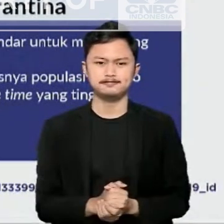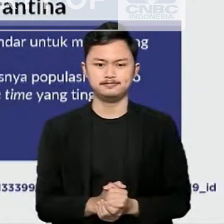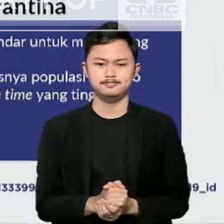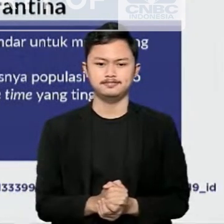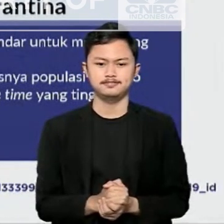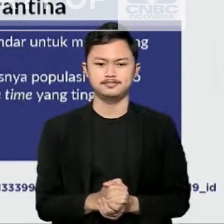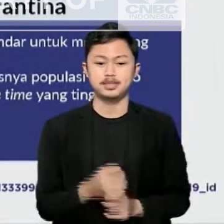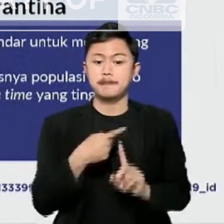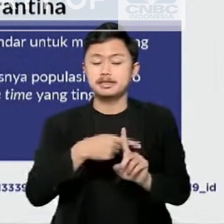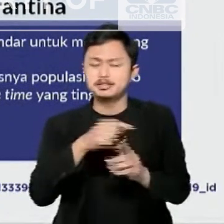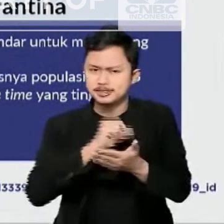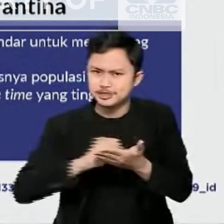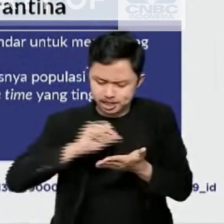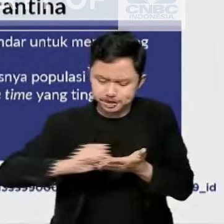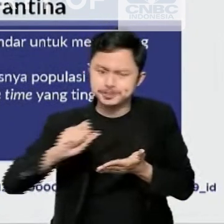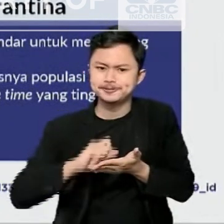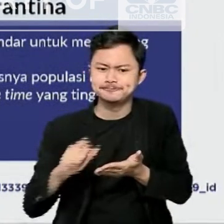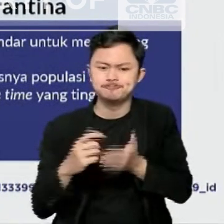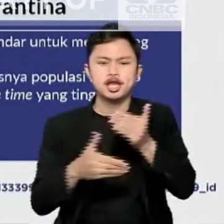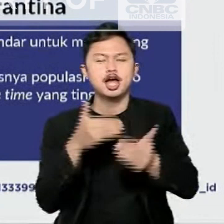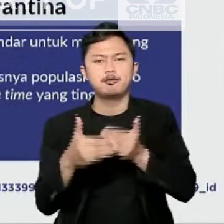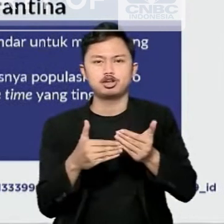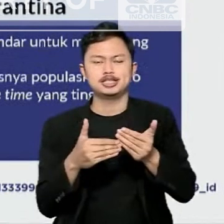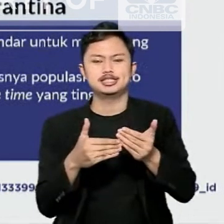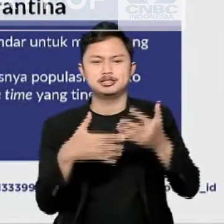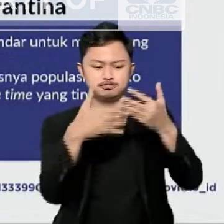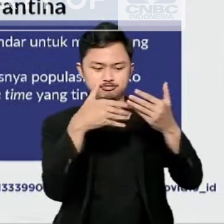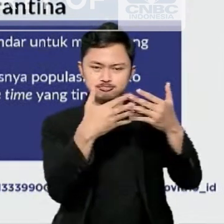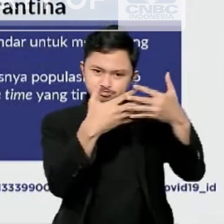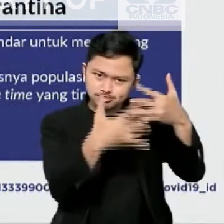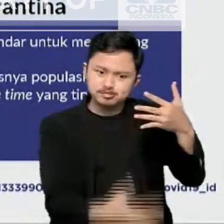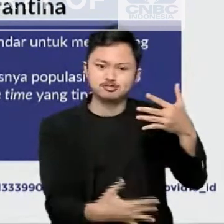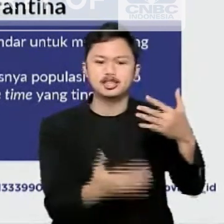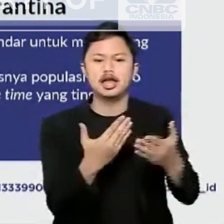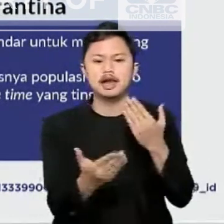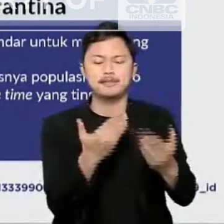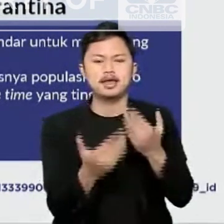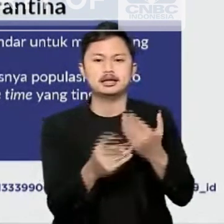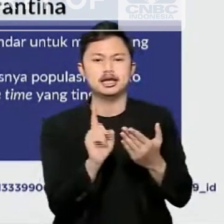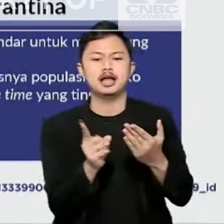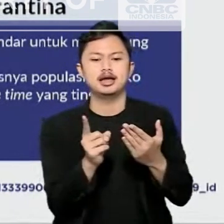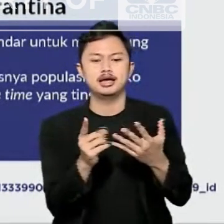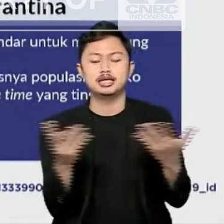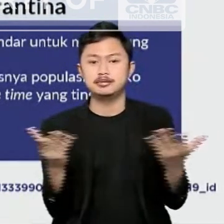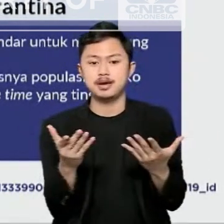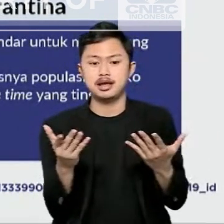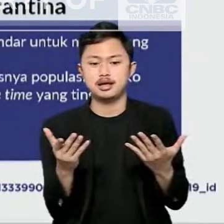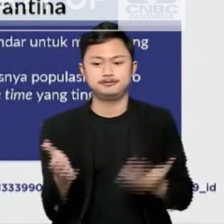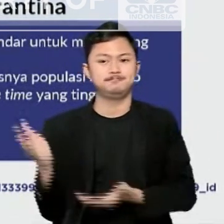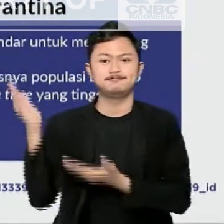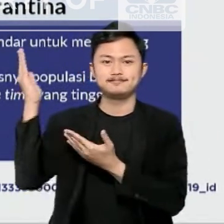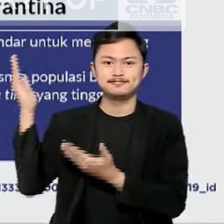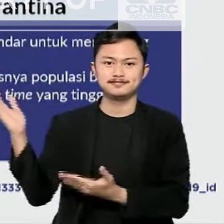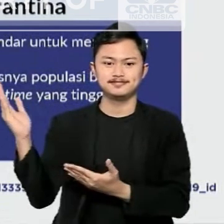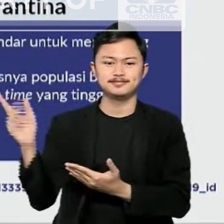serta ditetapkan pencatatan di setiap tahap screening kesehatan yang dilalui pelaku perjalanan melalui dashboard yang